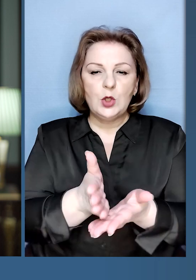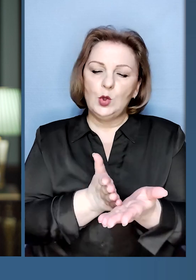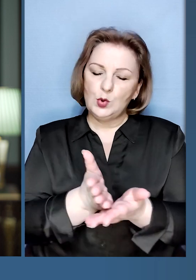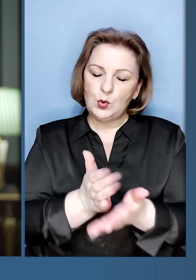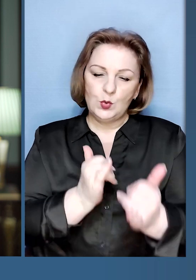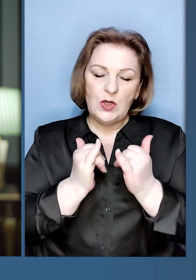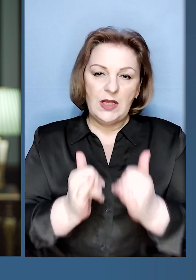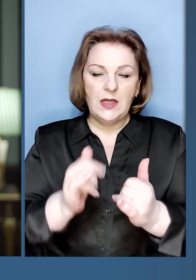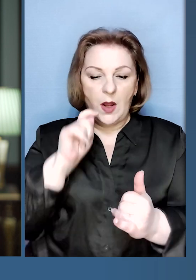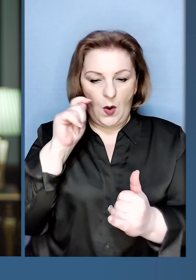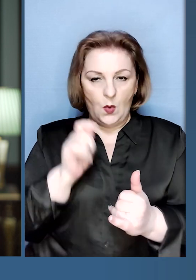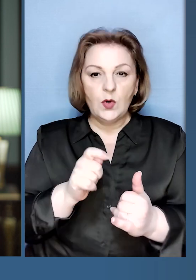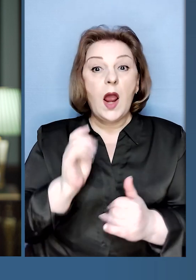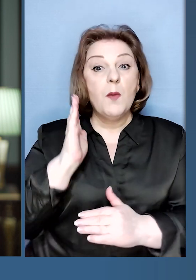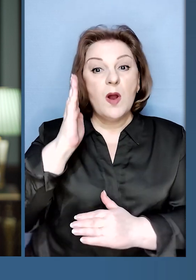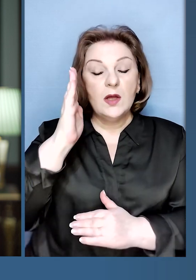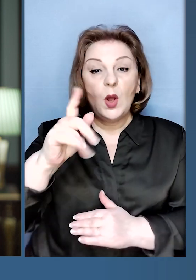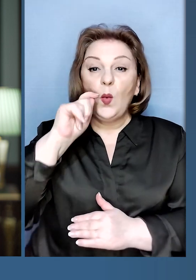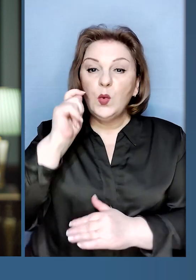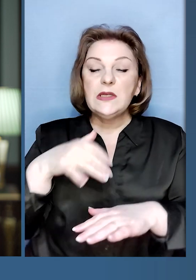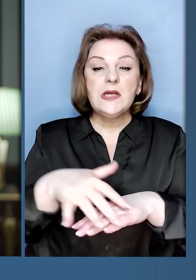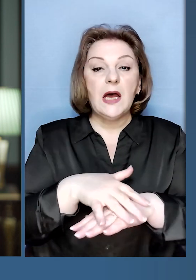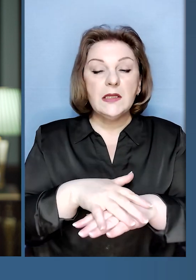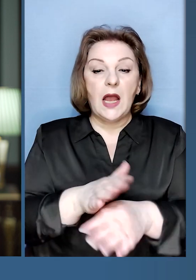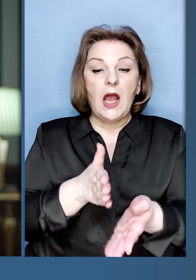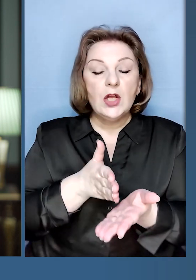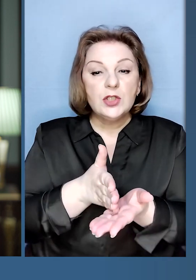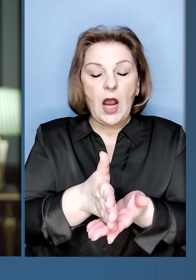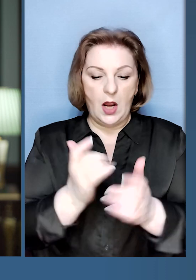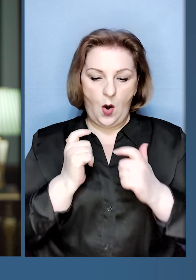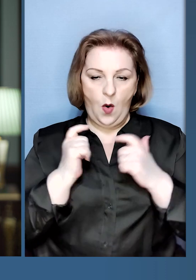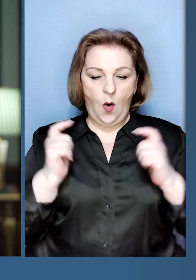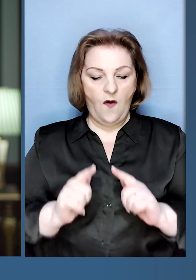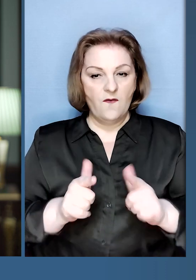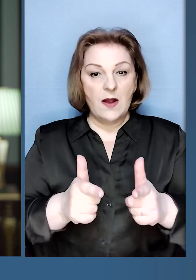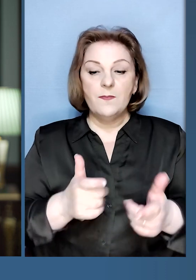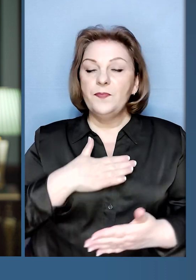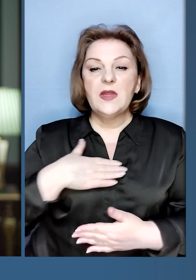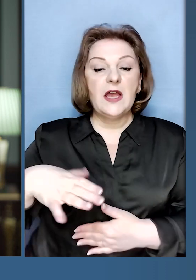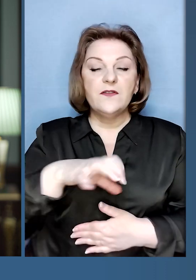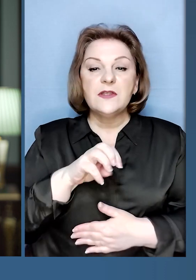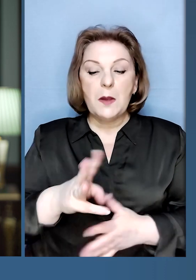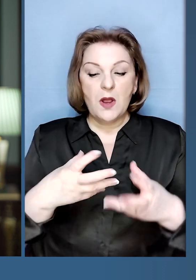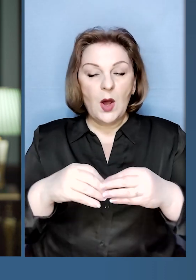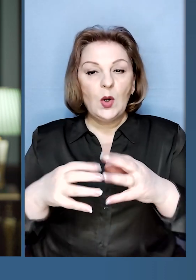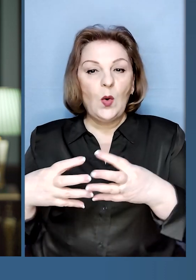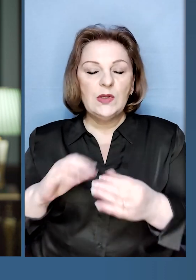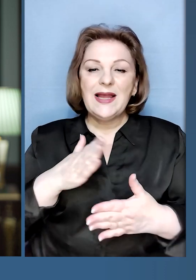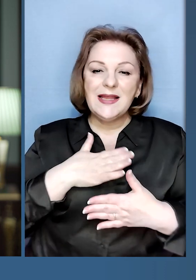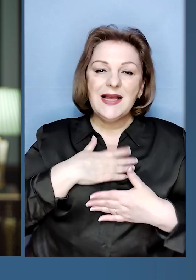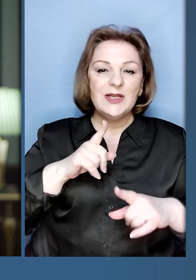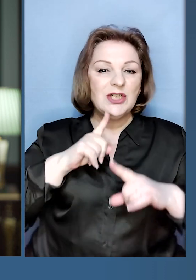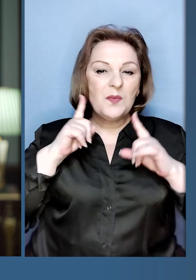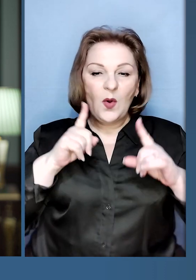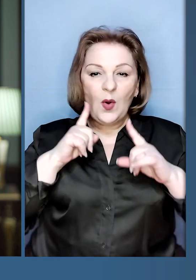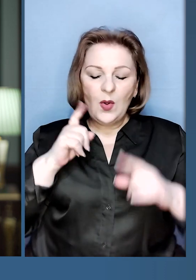служіння Україні, майбутньому українському народу, шлях офіцерів. Дякую усім родинам наших